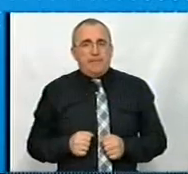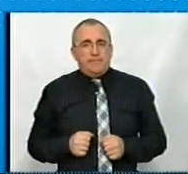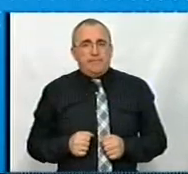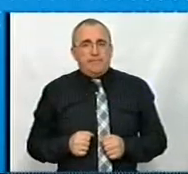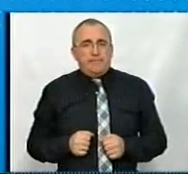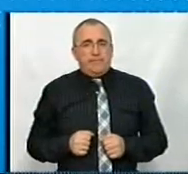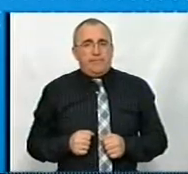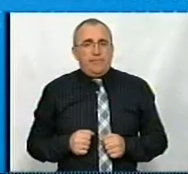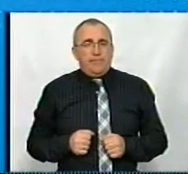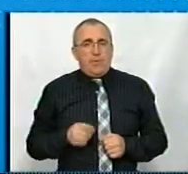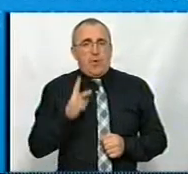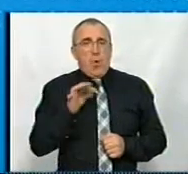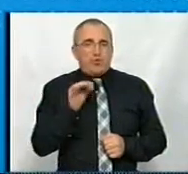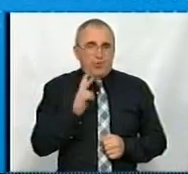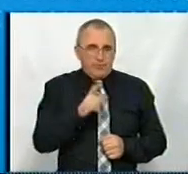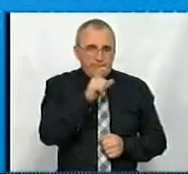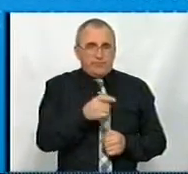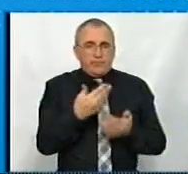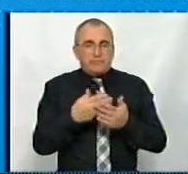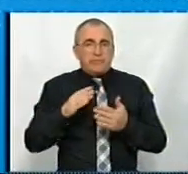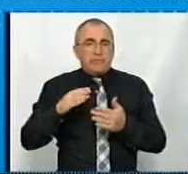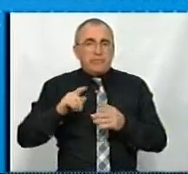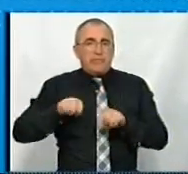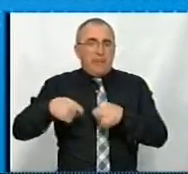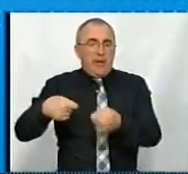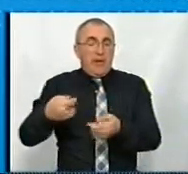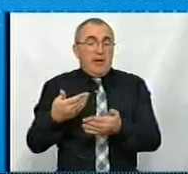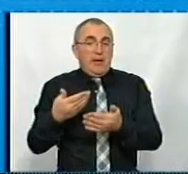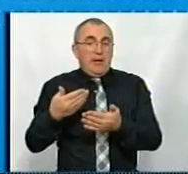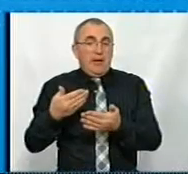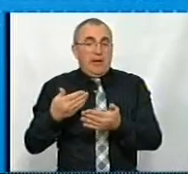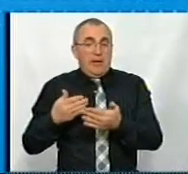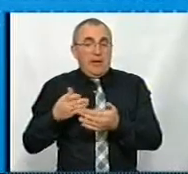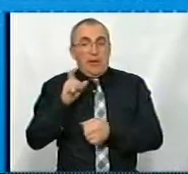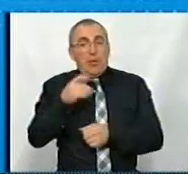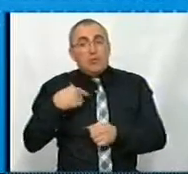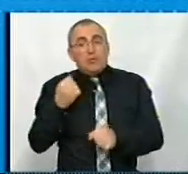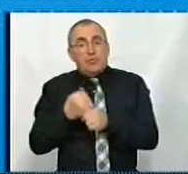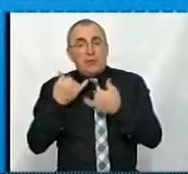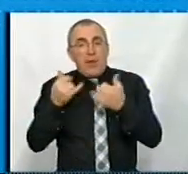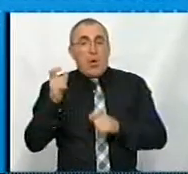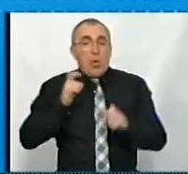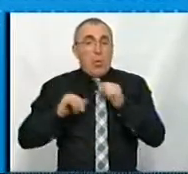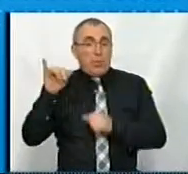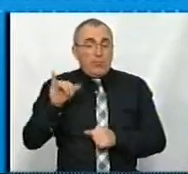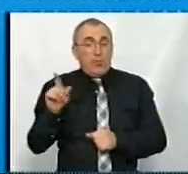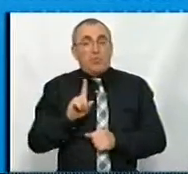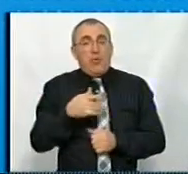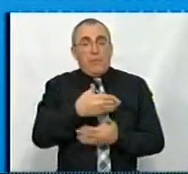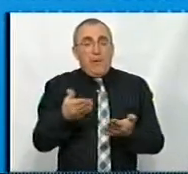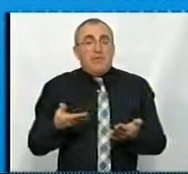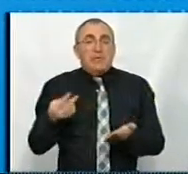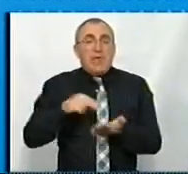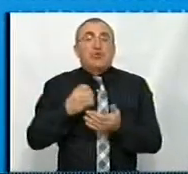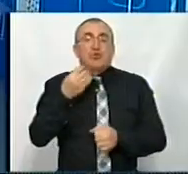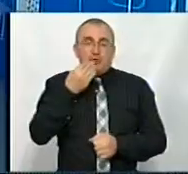Ригорія Дмитрівича Клочіка. Тобто тут є наступність, і кожен ректор намагається щось зробити для університету, щоб він став ще